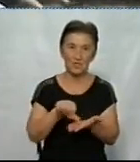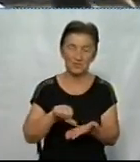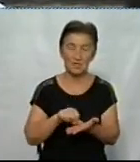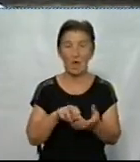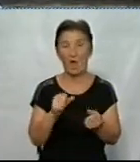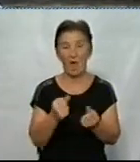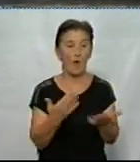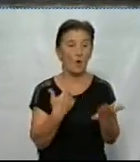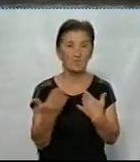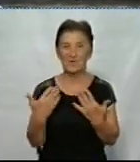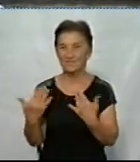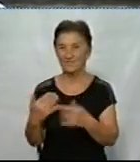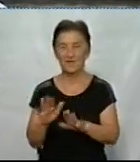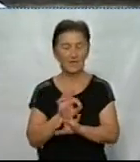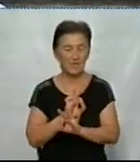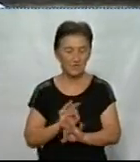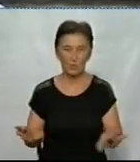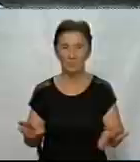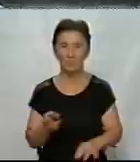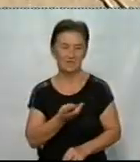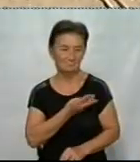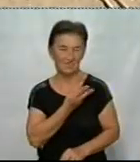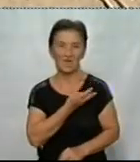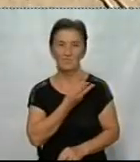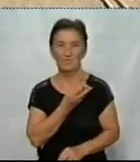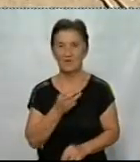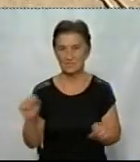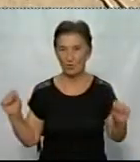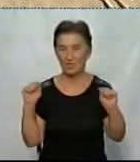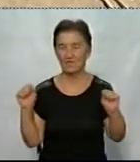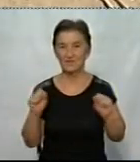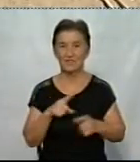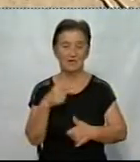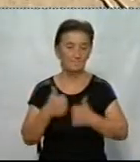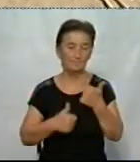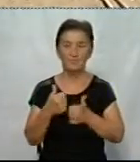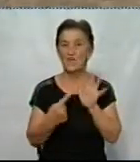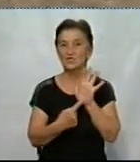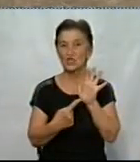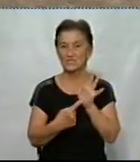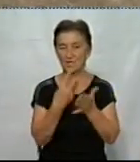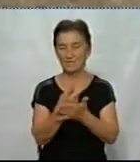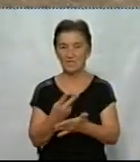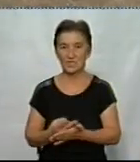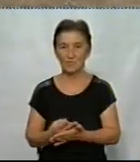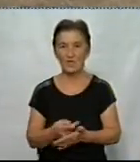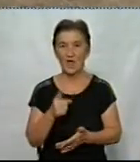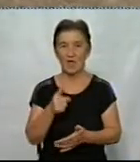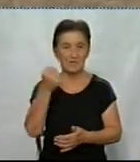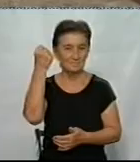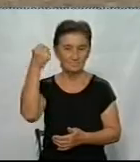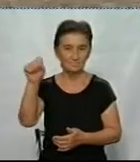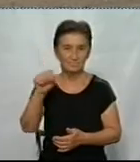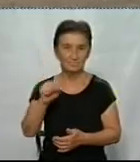добра, драйвова, спортивна. Учасники змагаються у шести видах програми. Тут переможців визначають у